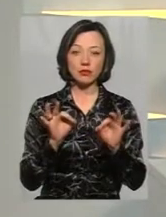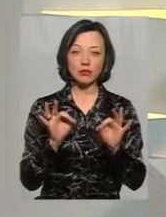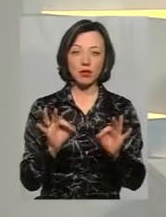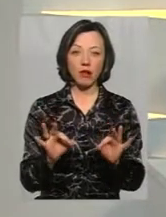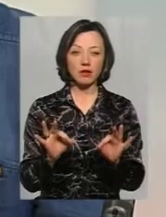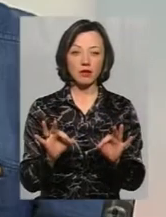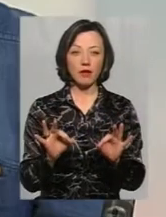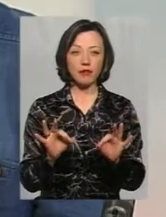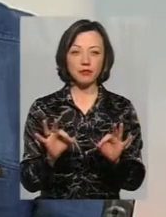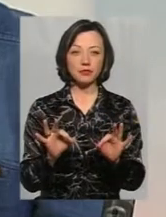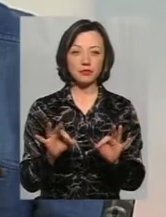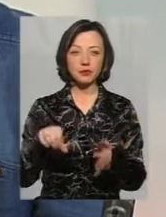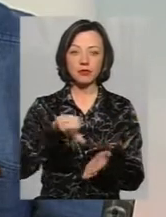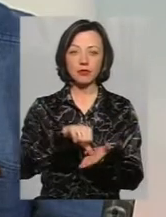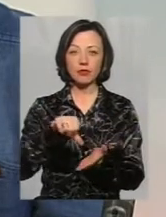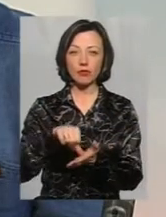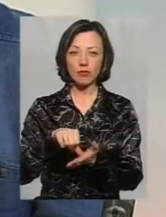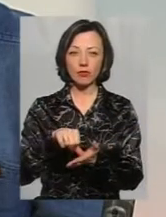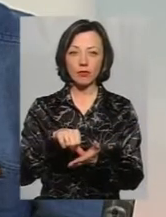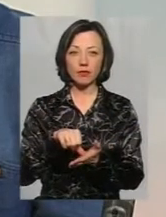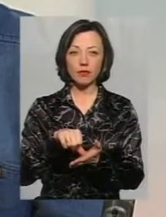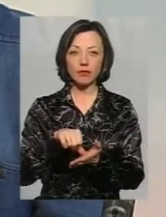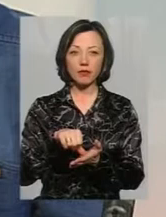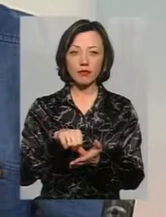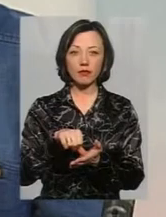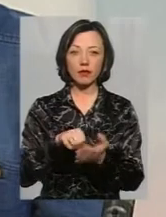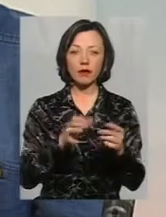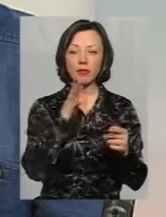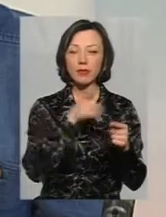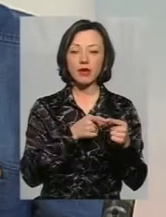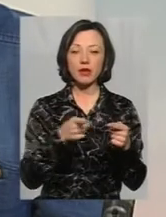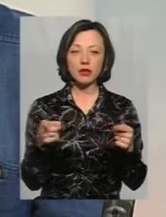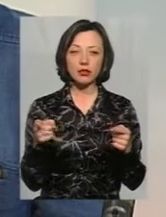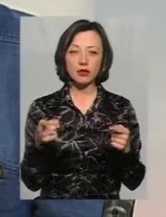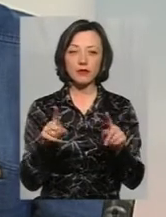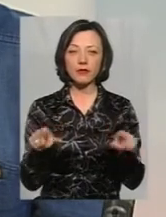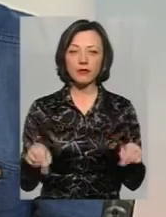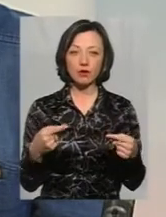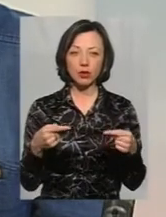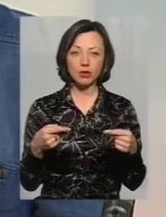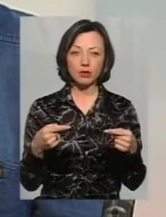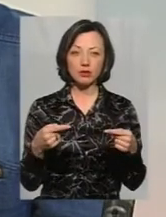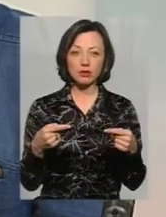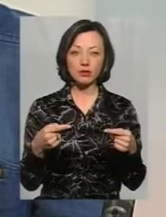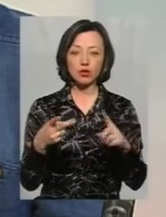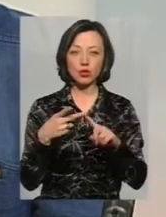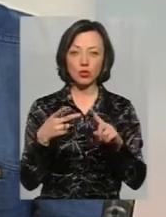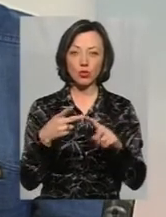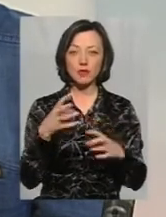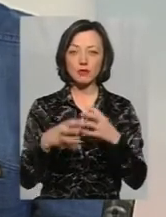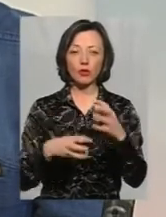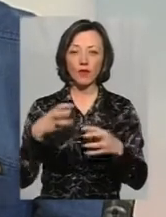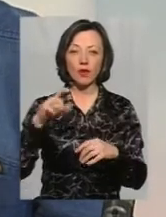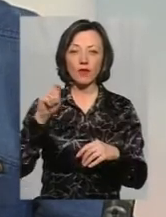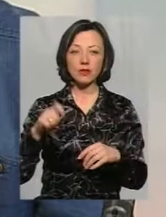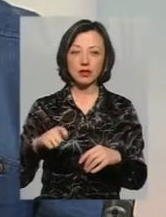в основному участь у періоді відтворення Другої світової війни, як